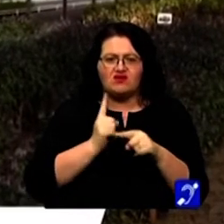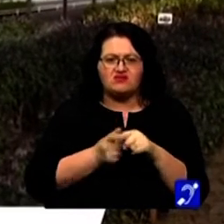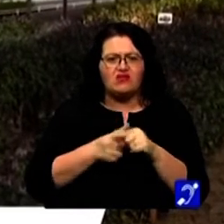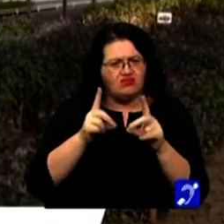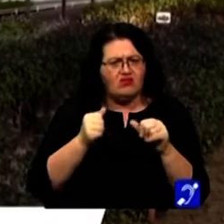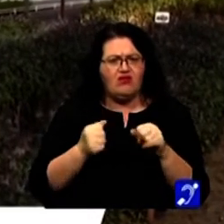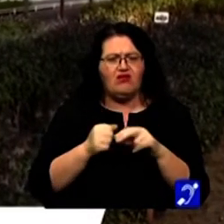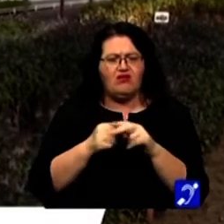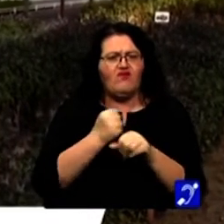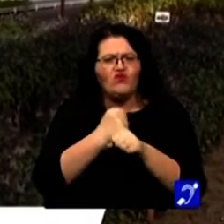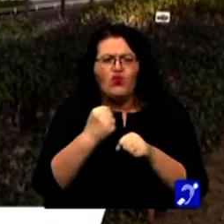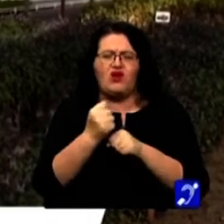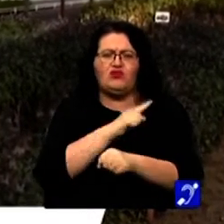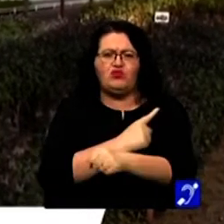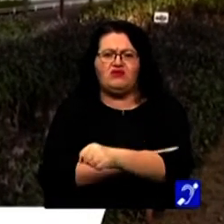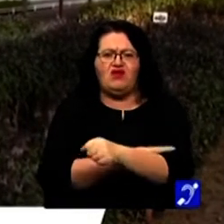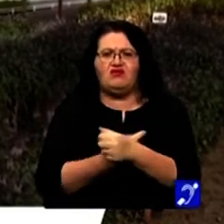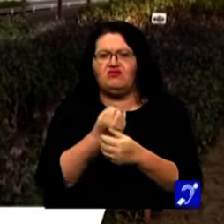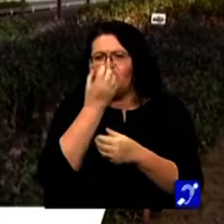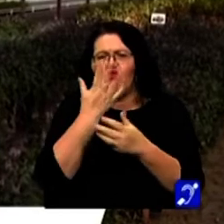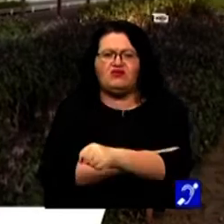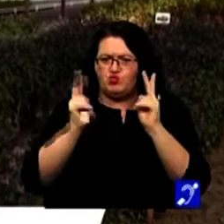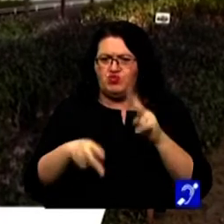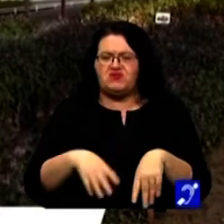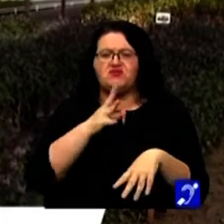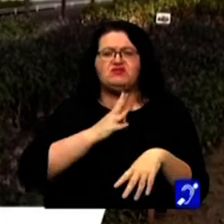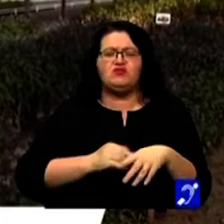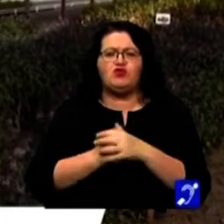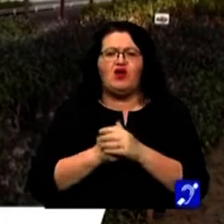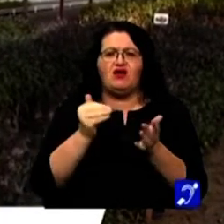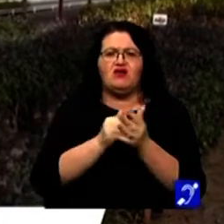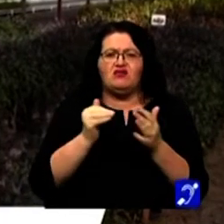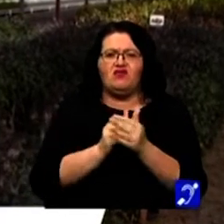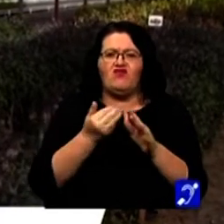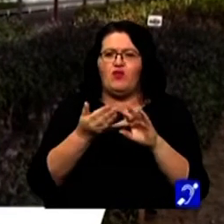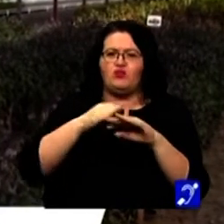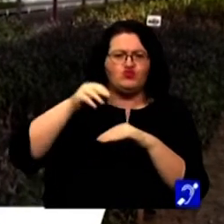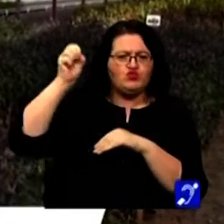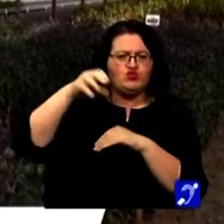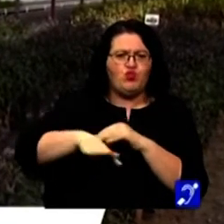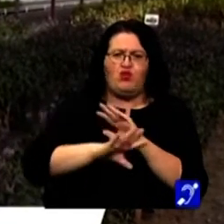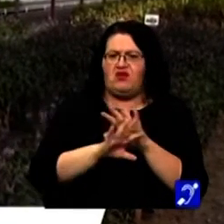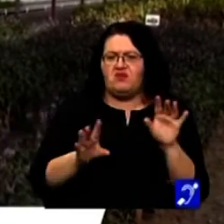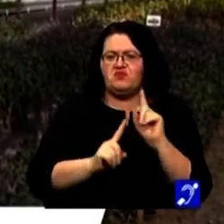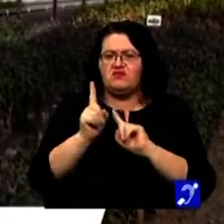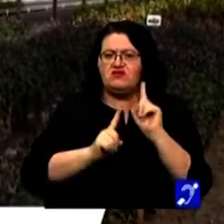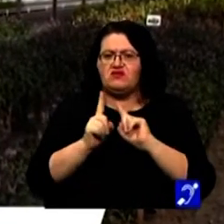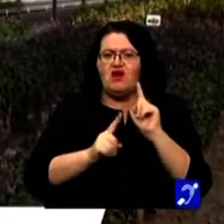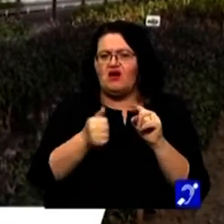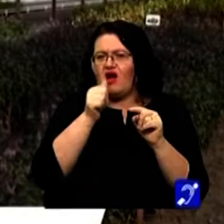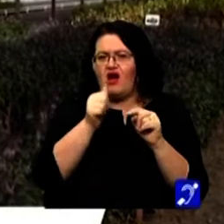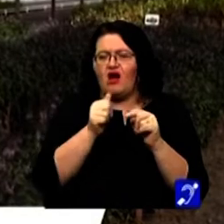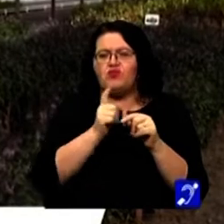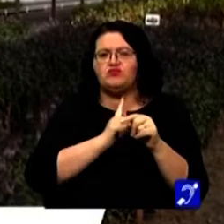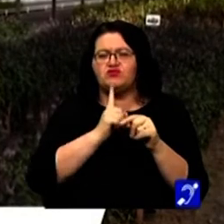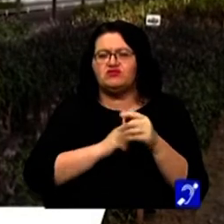Da, este o plantă foarte rezistentă, nu îngrijiri, are nevoie de mult soare, însă apă nu